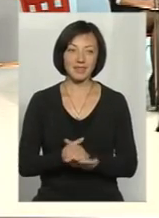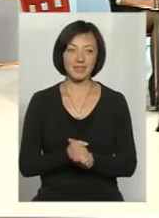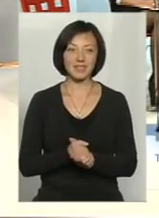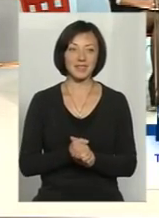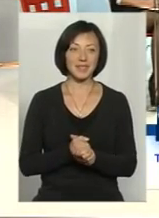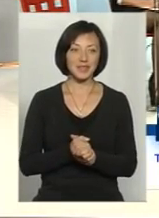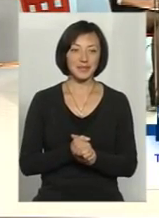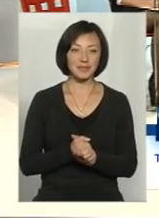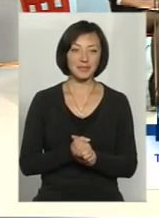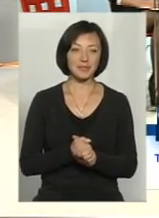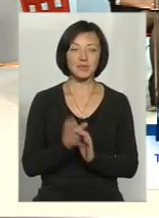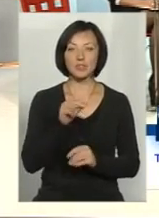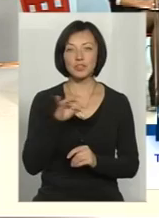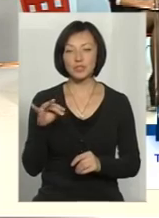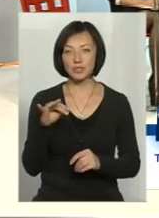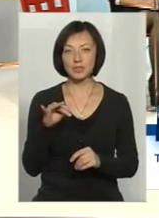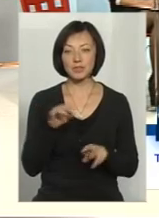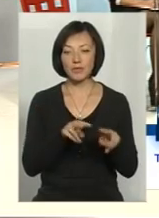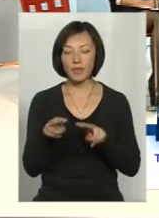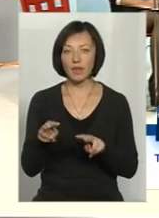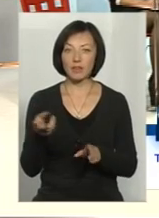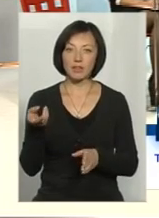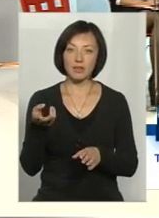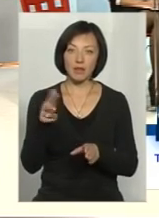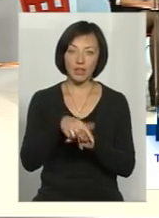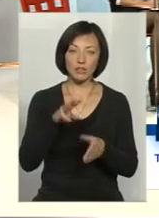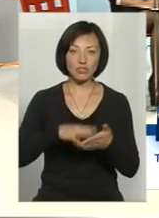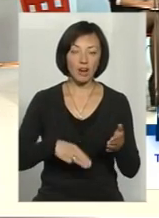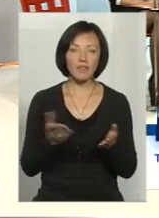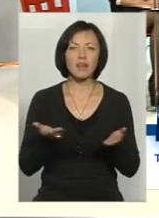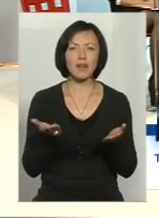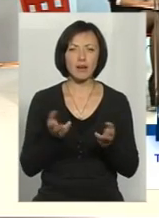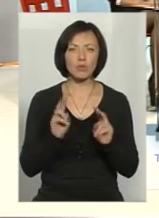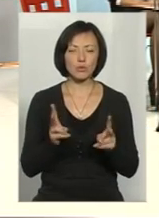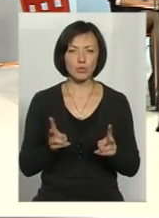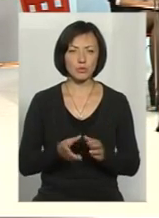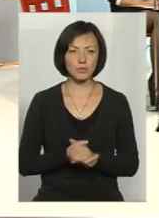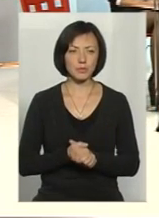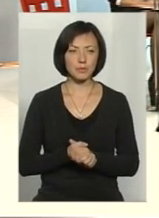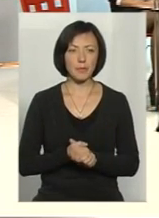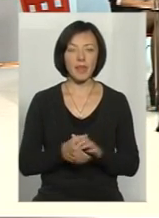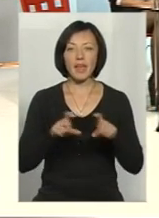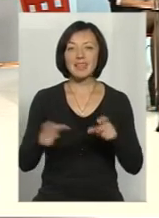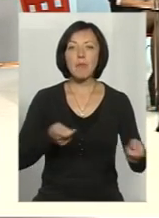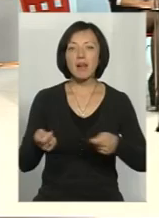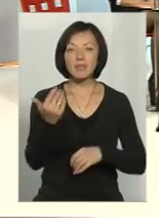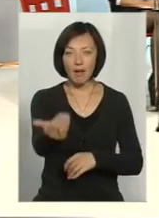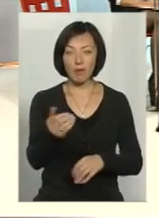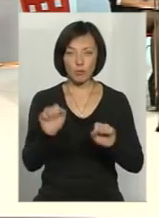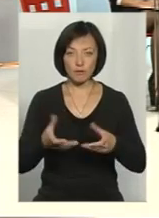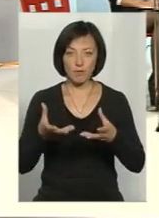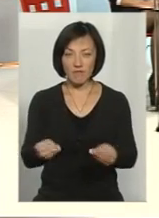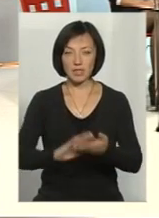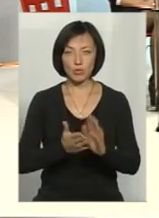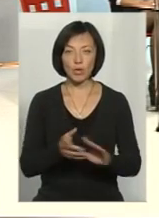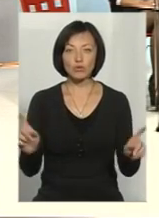контролювати, перевіряти і накладати штрафи. В якій частині департамент може впливати на ту